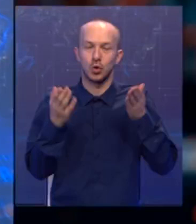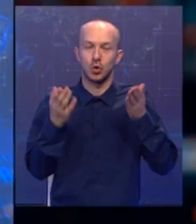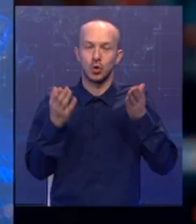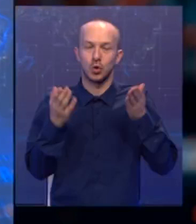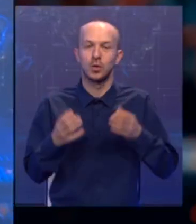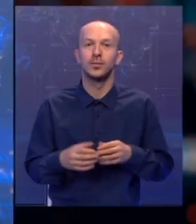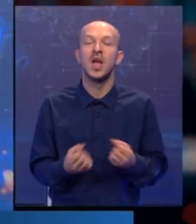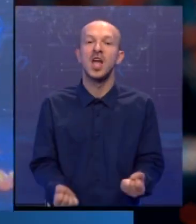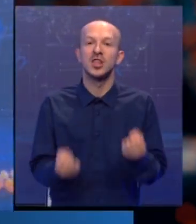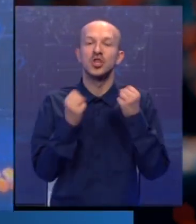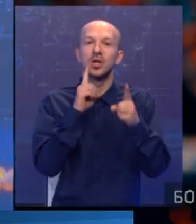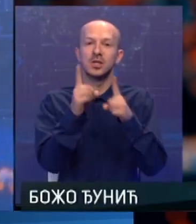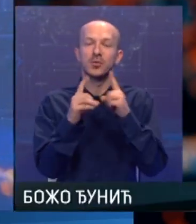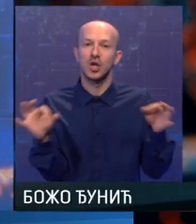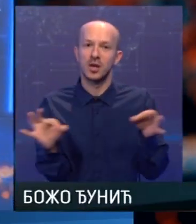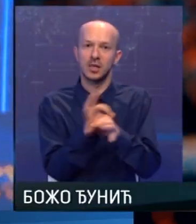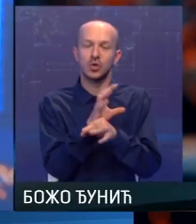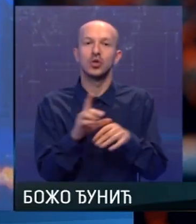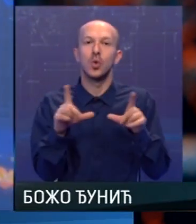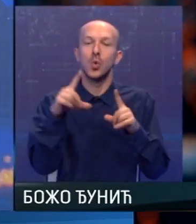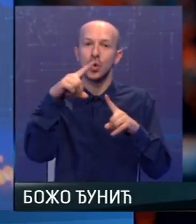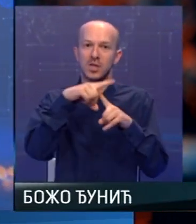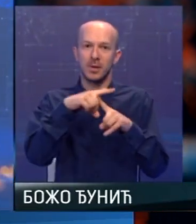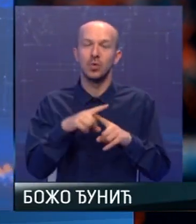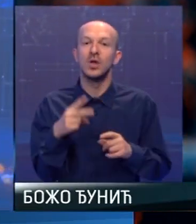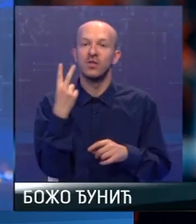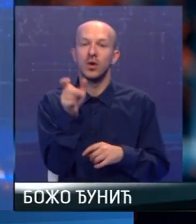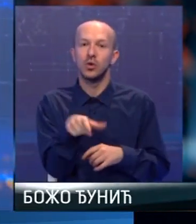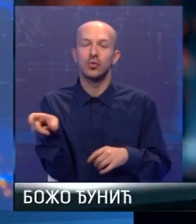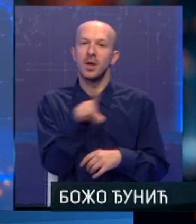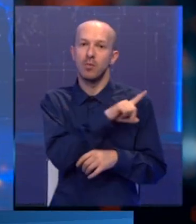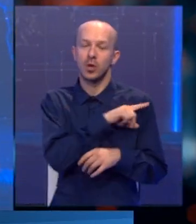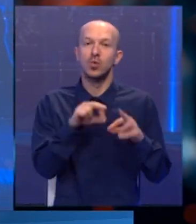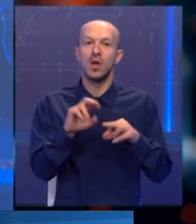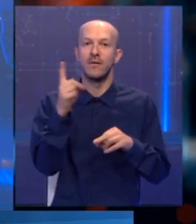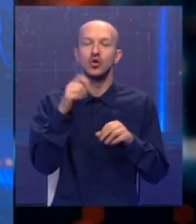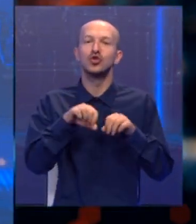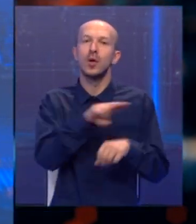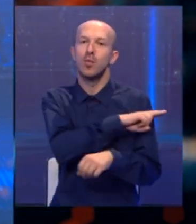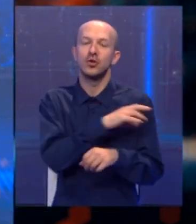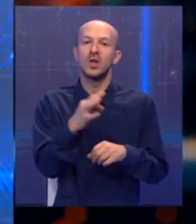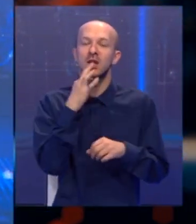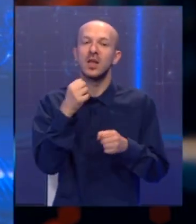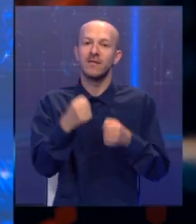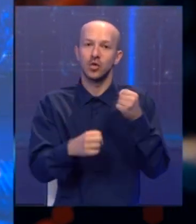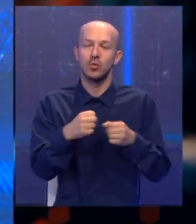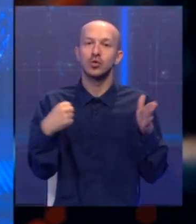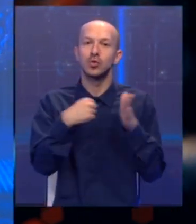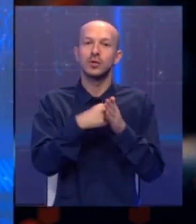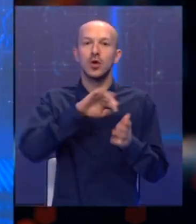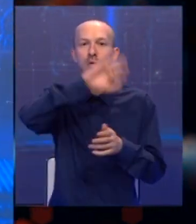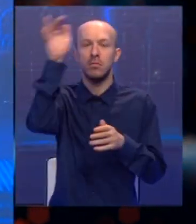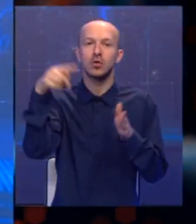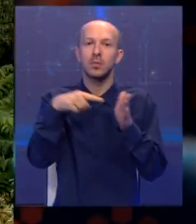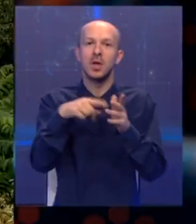Teška saobraćajna nesreća u Trebinju. Dvije osobe su poginule, a više je povrijeđeno kada je autobus udario u brdo